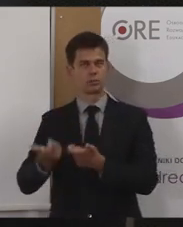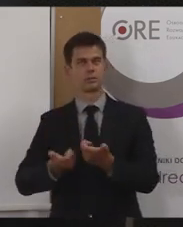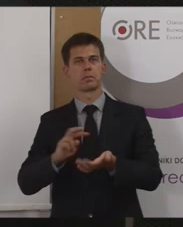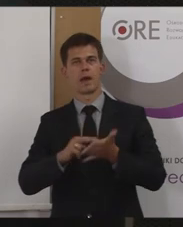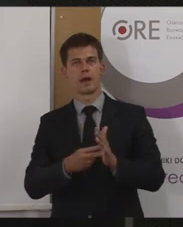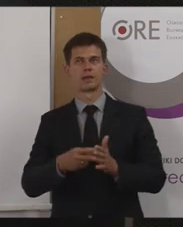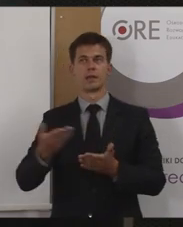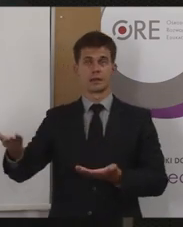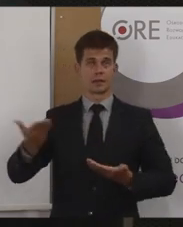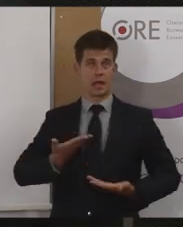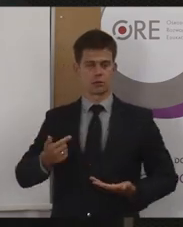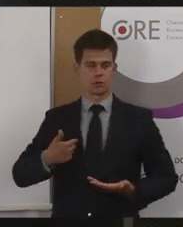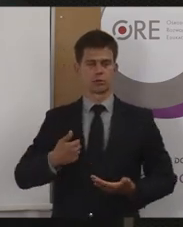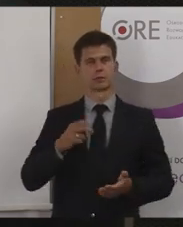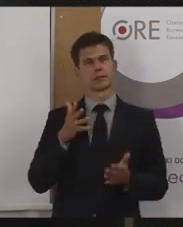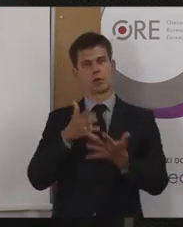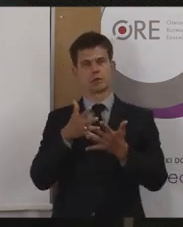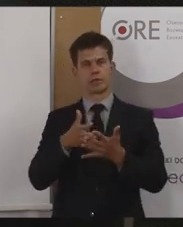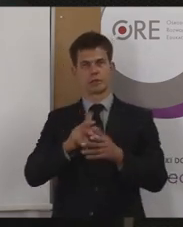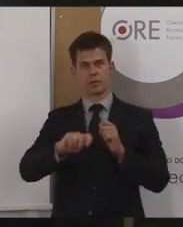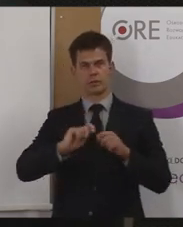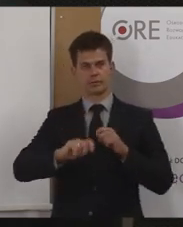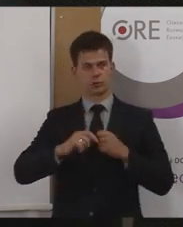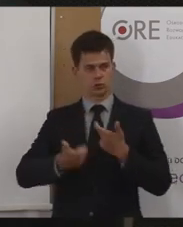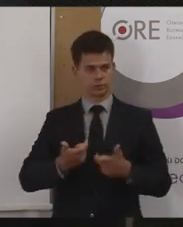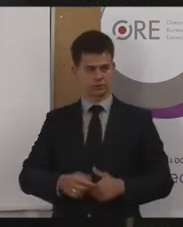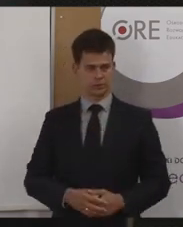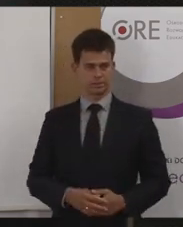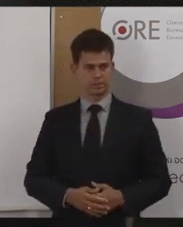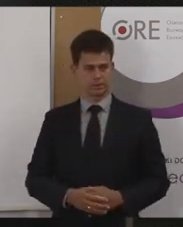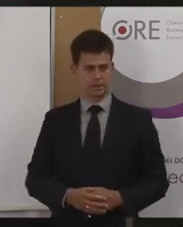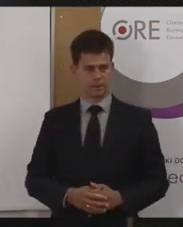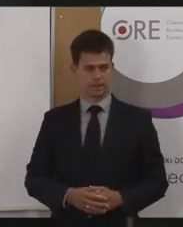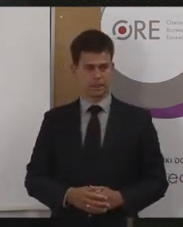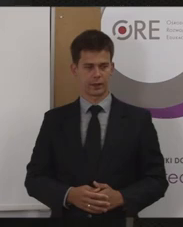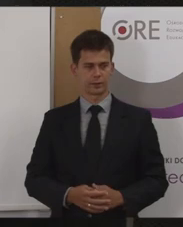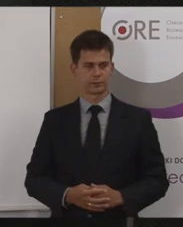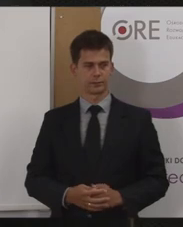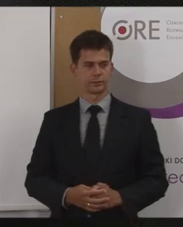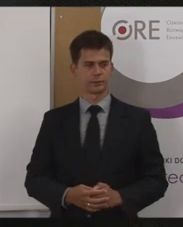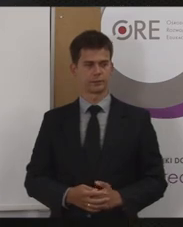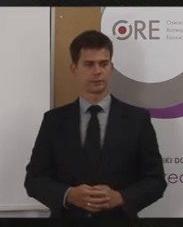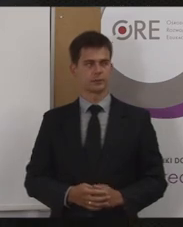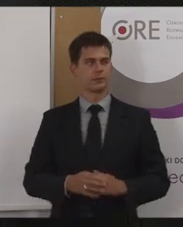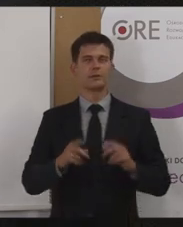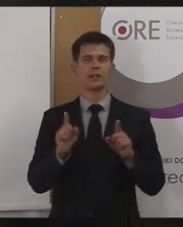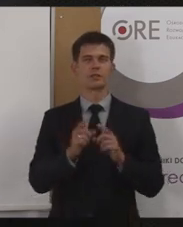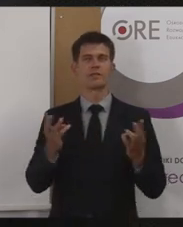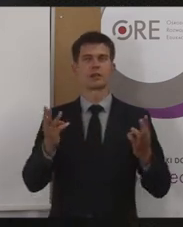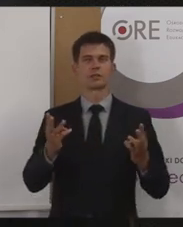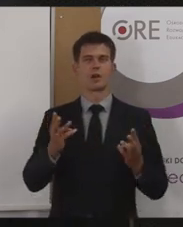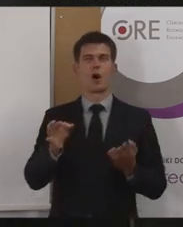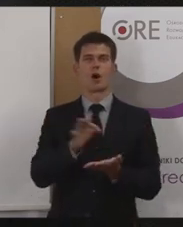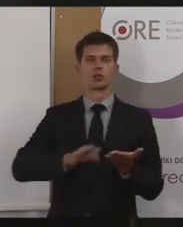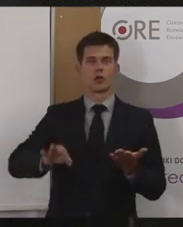wersje takie już robocze, produkcyjne, które będziemy mogli ocenić, ponieważ też przez Ośrodek